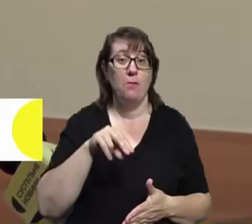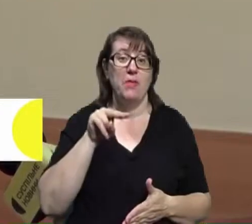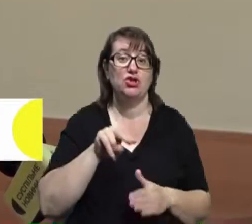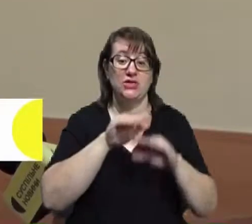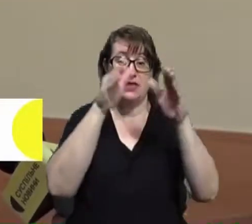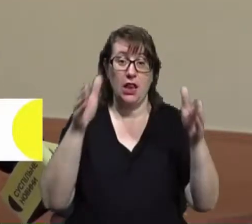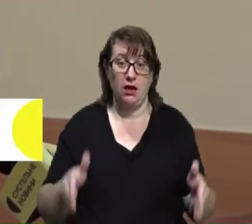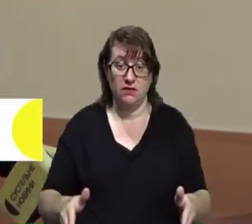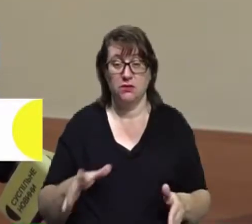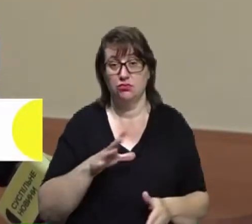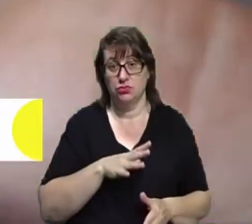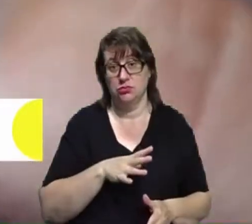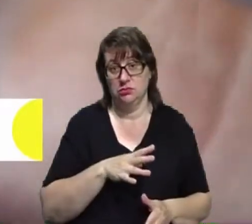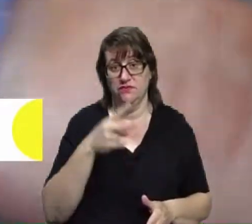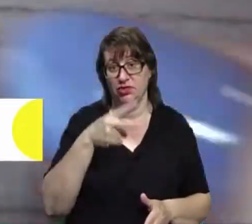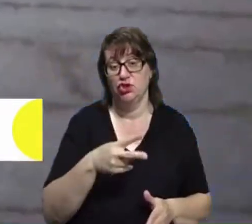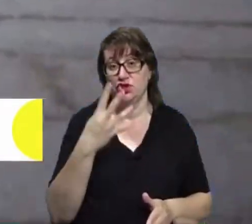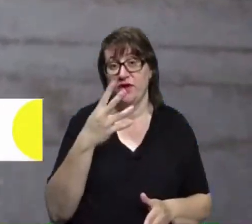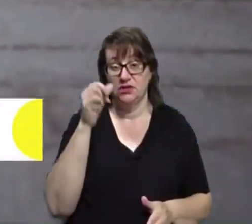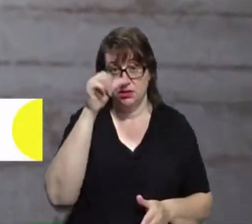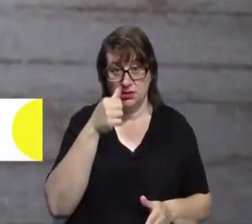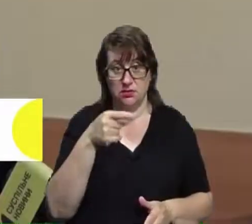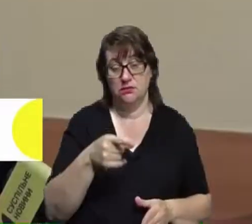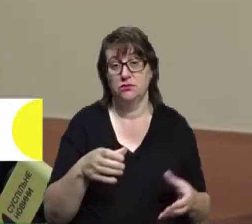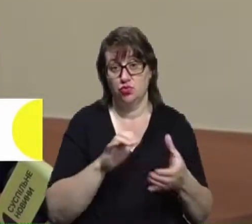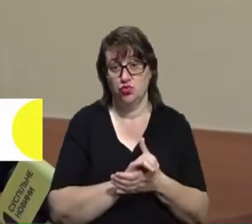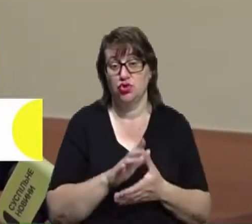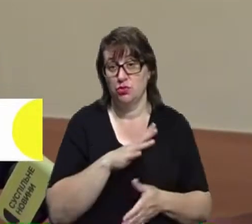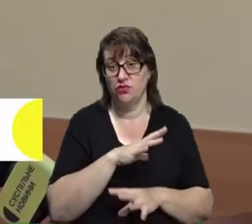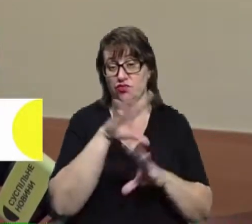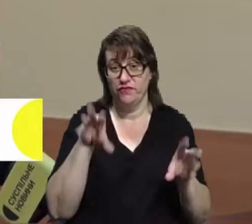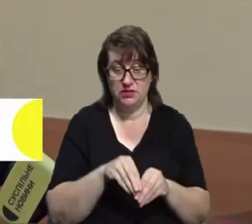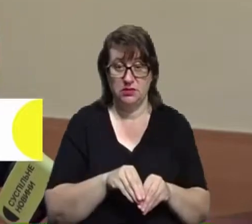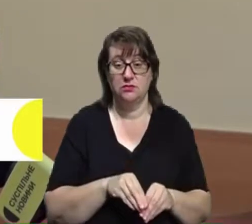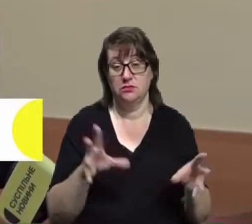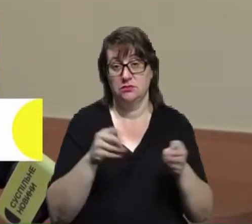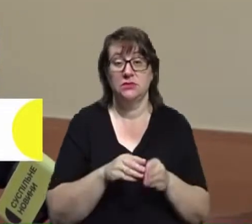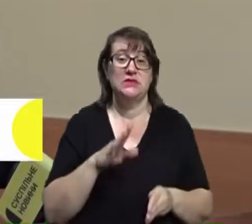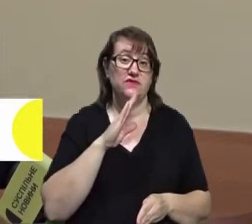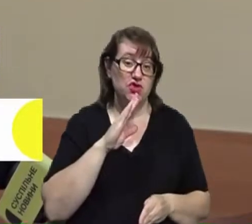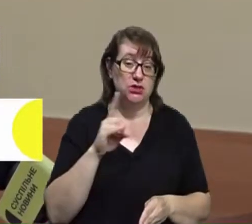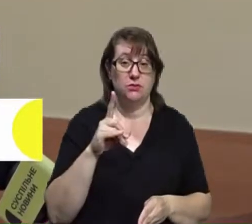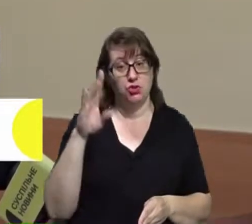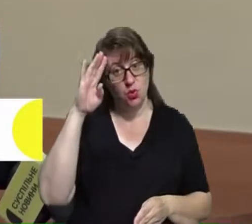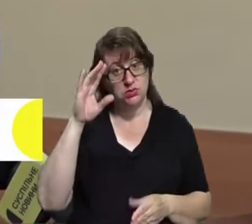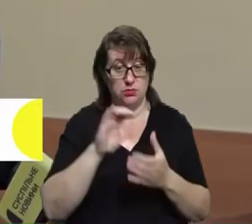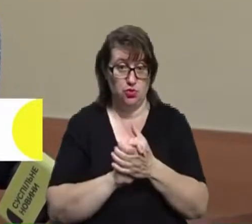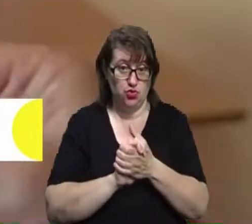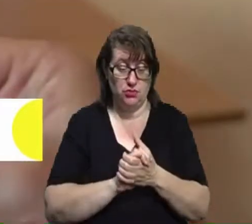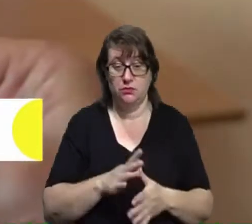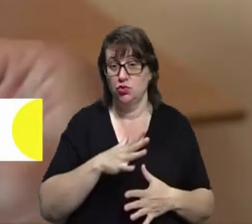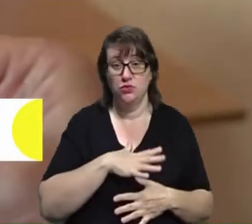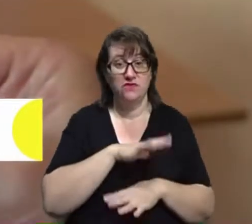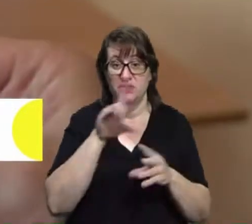2004 рік. Ось цей хлопчина. Дружній він був до всіх. І дружив і з дівчатами, і з хлопцями. Любив усі визначні